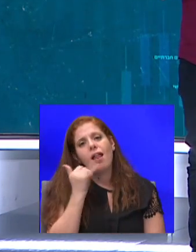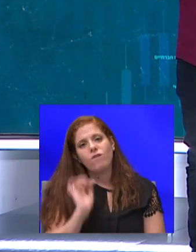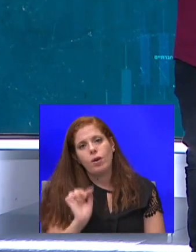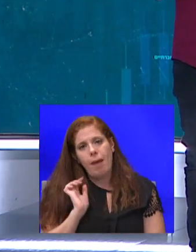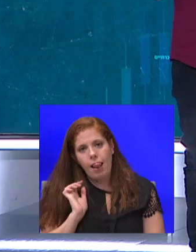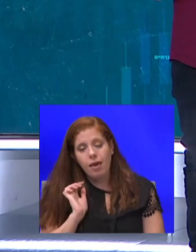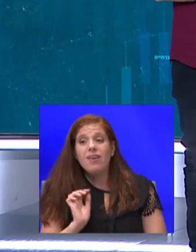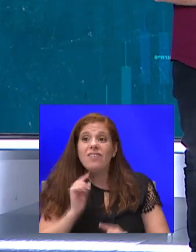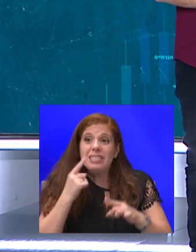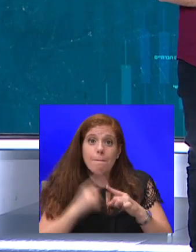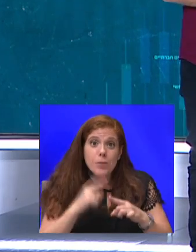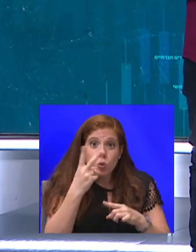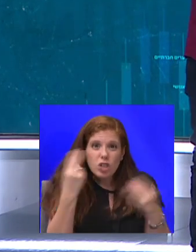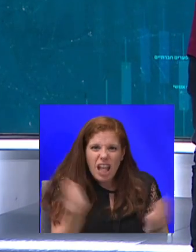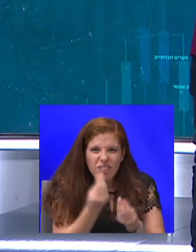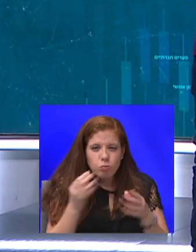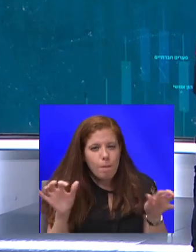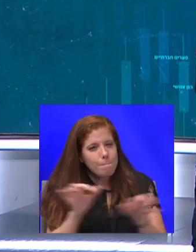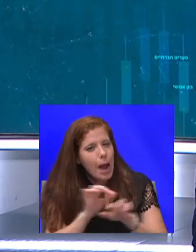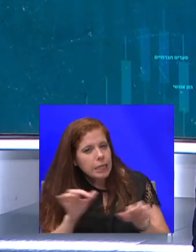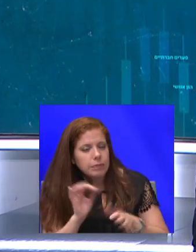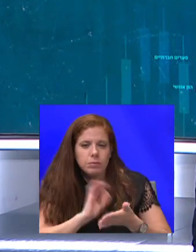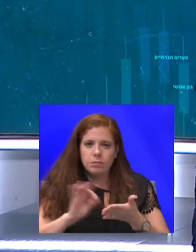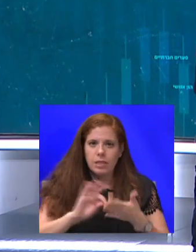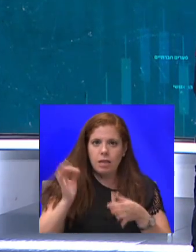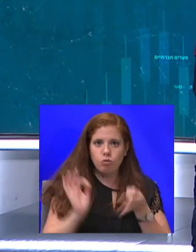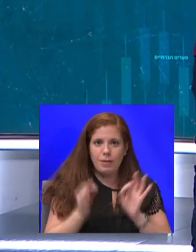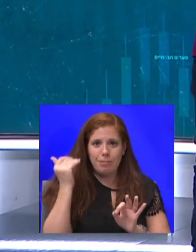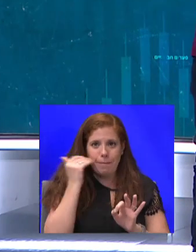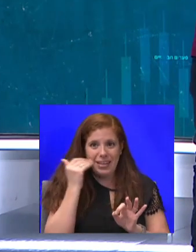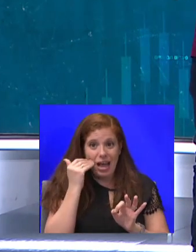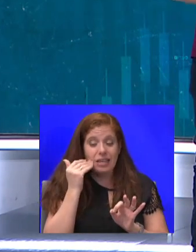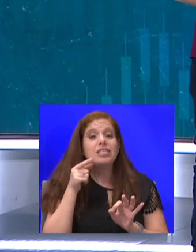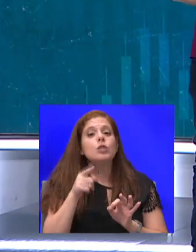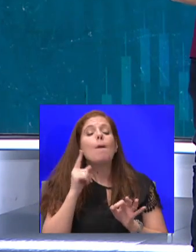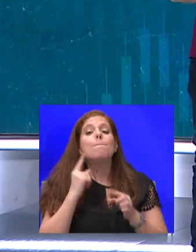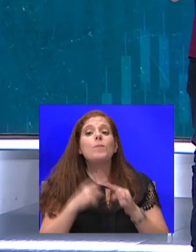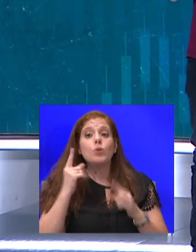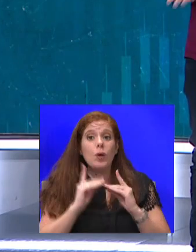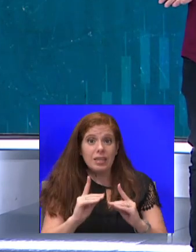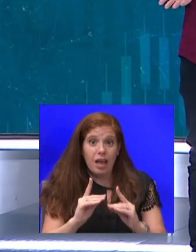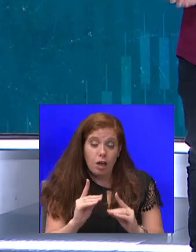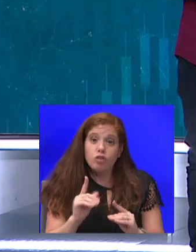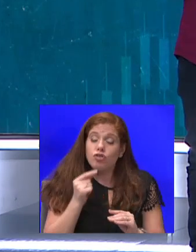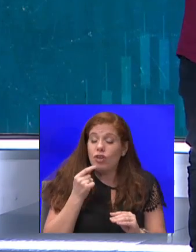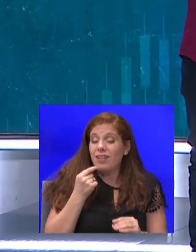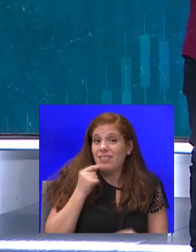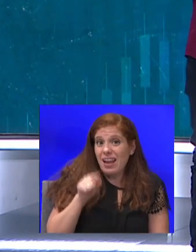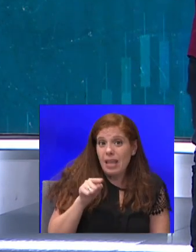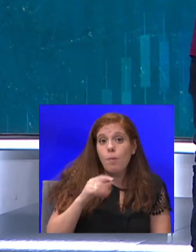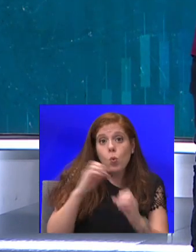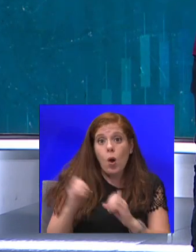שמרגיזים את משרד המשפטים האמריקנית. זו בדיוק הדרך שלטענתו, גוגל מונה התחרות. מה יקרה עכשיו?